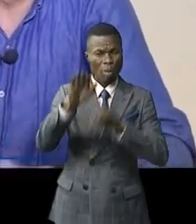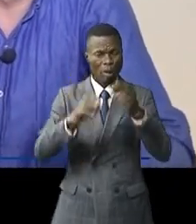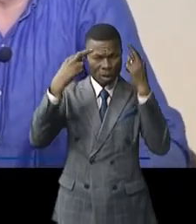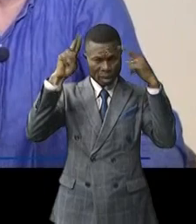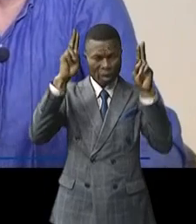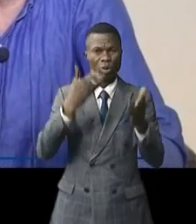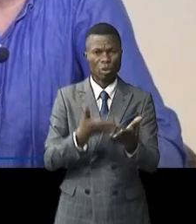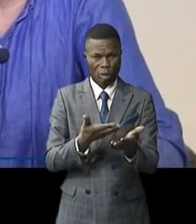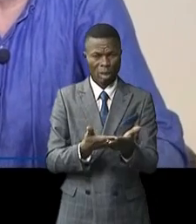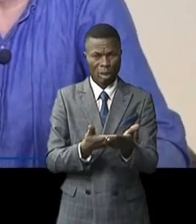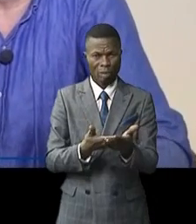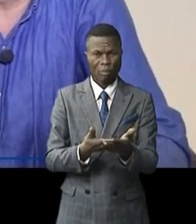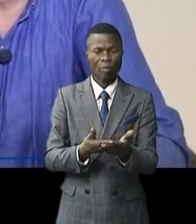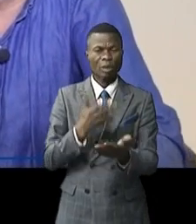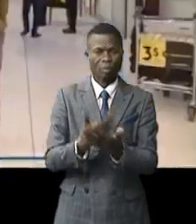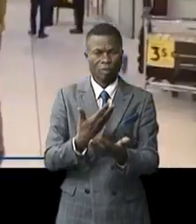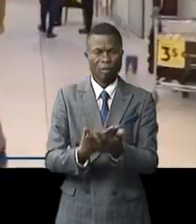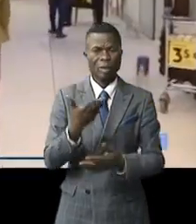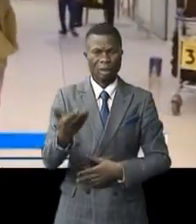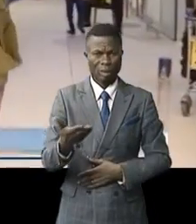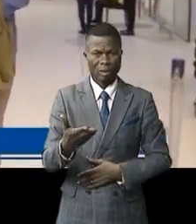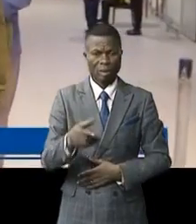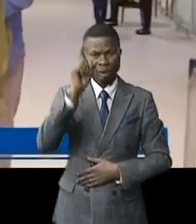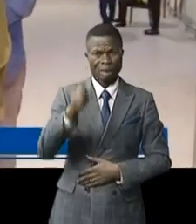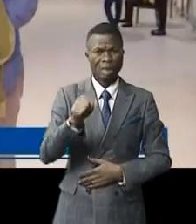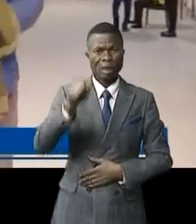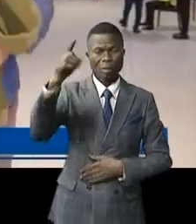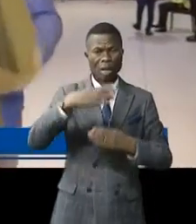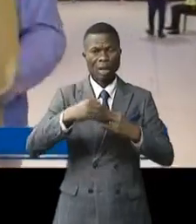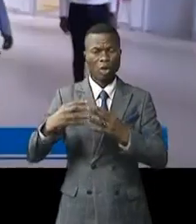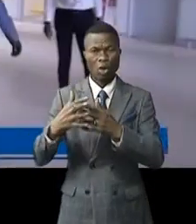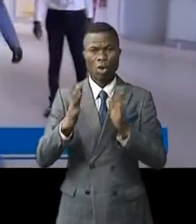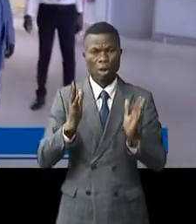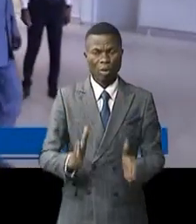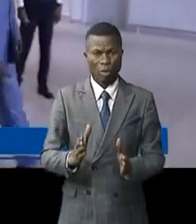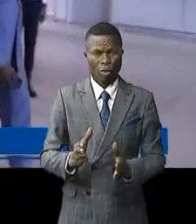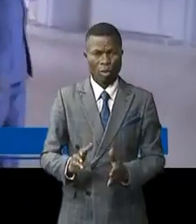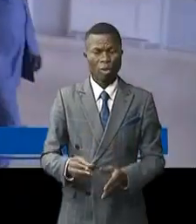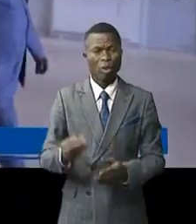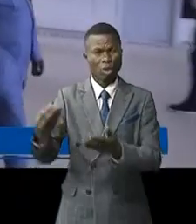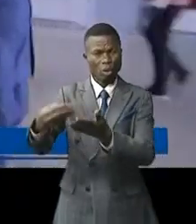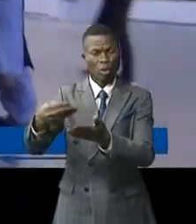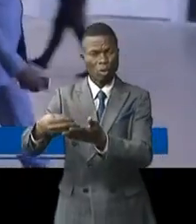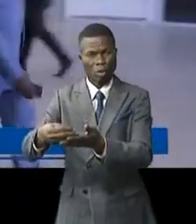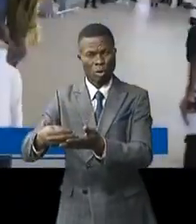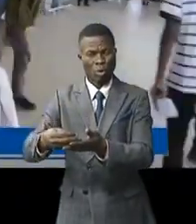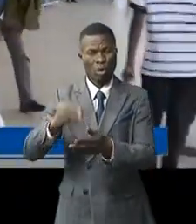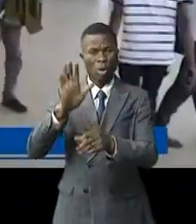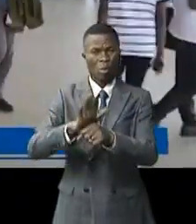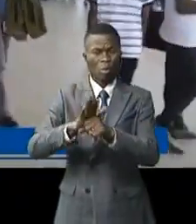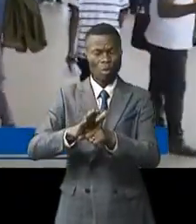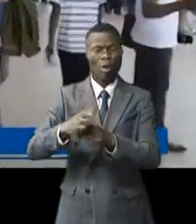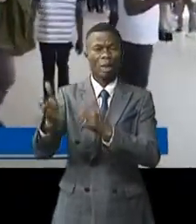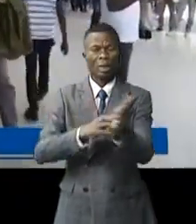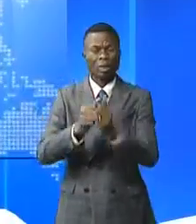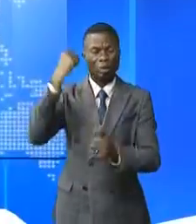se concrétise le plus rapidement possible. Plus de 100 milliards de dollars américains devaient être mobilisés par les grands pollueurs du